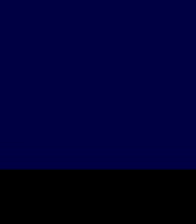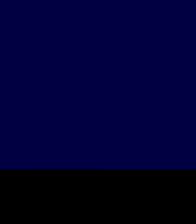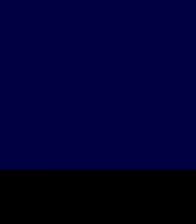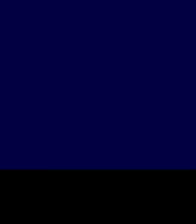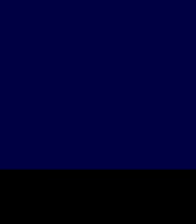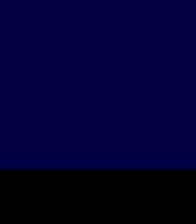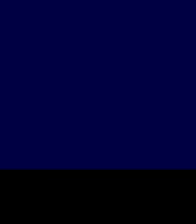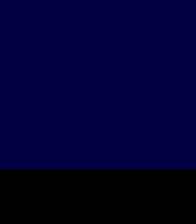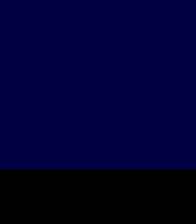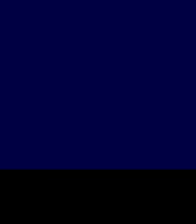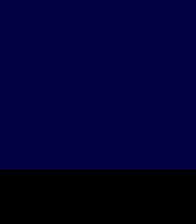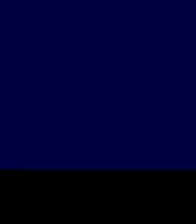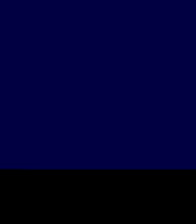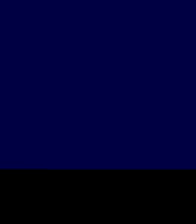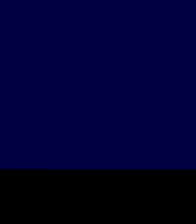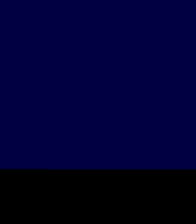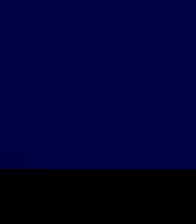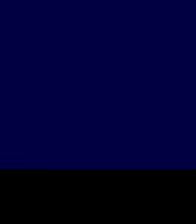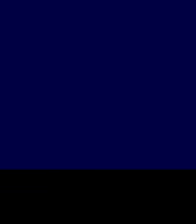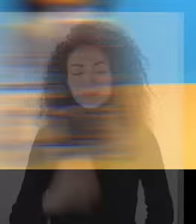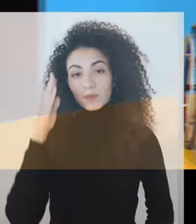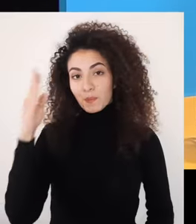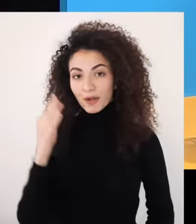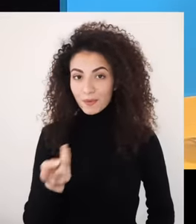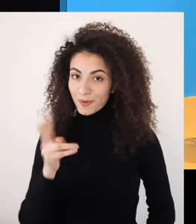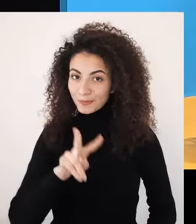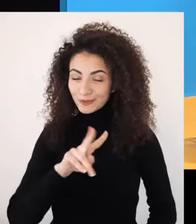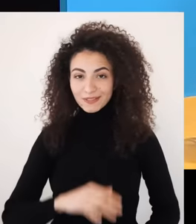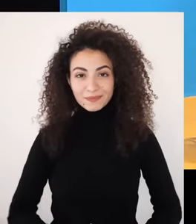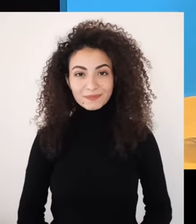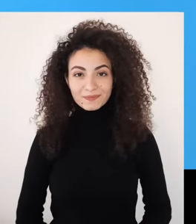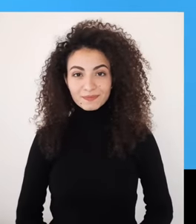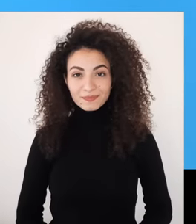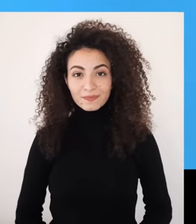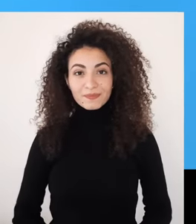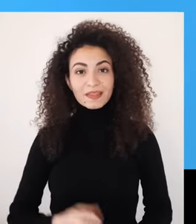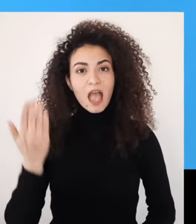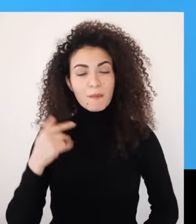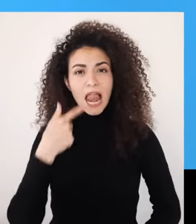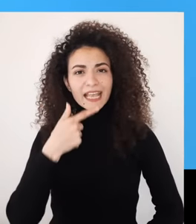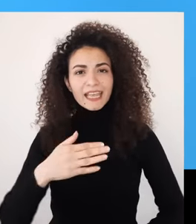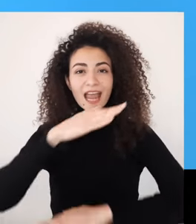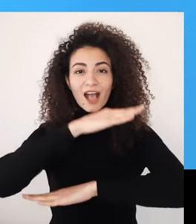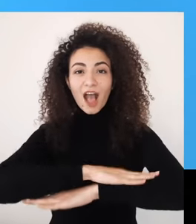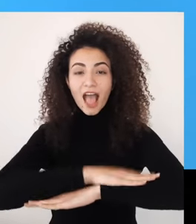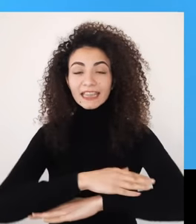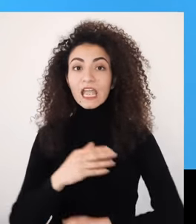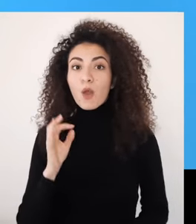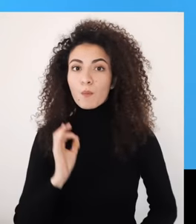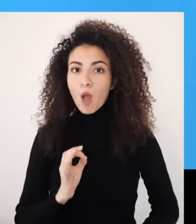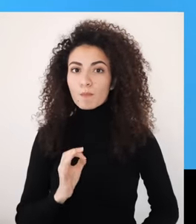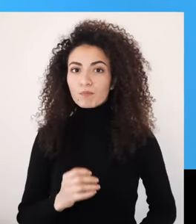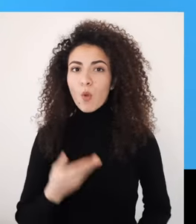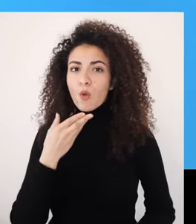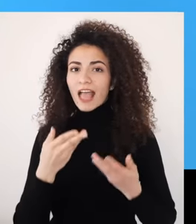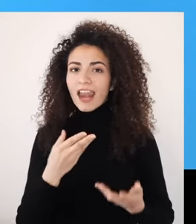استثمار الطاقة بالأمل الفاعل مرحبا من جديد من بعد ما حددنا القاعدة الزهبية وتعرفنا